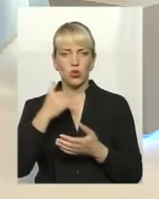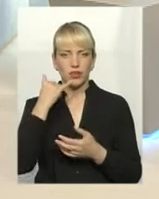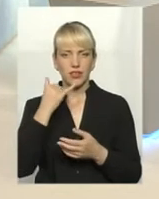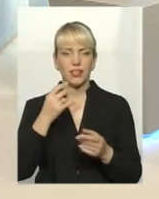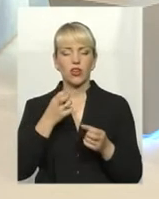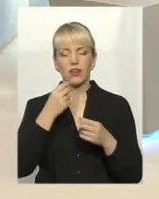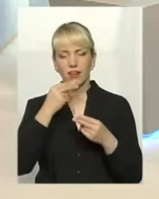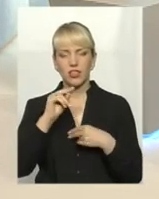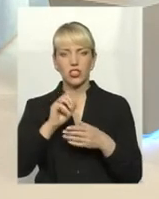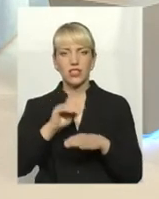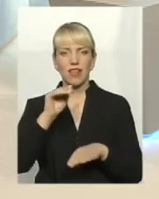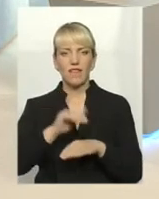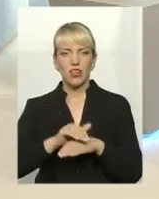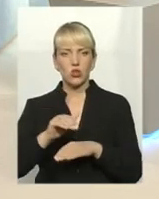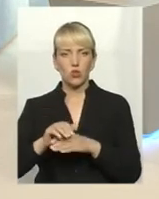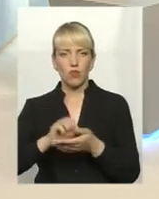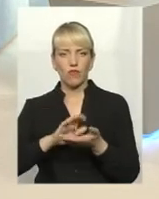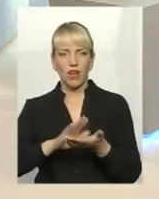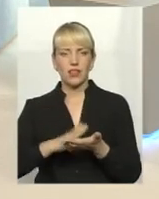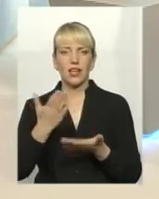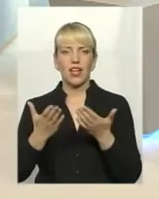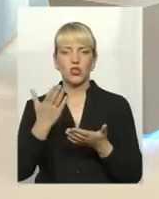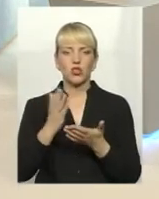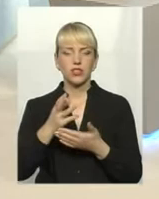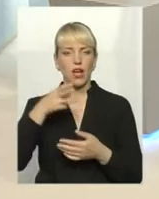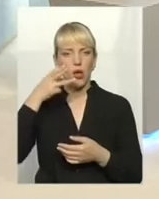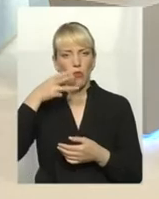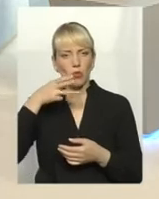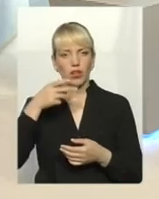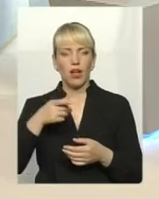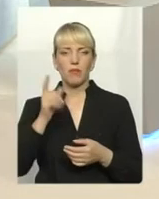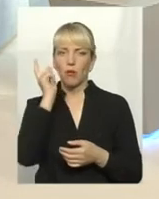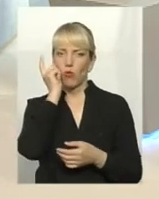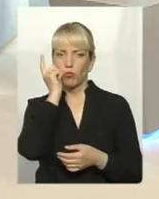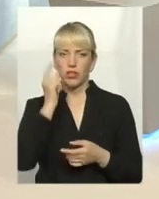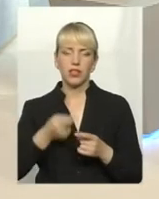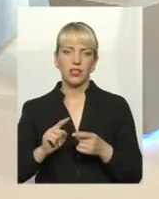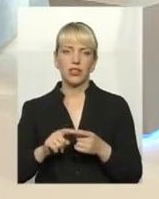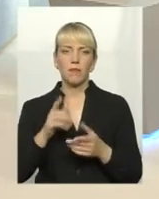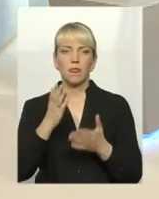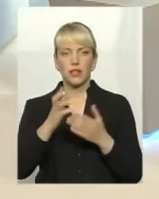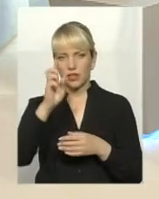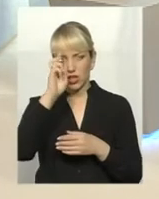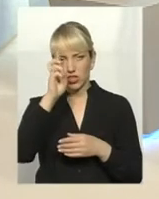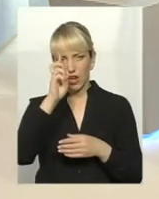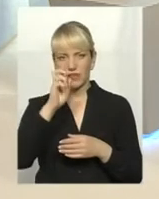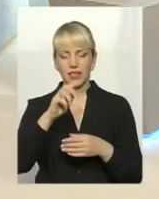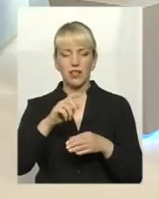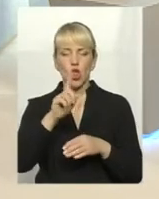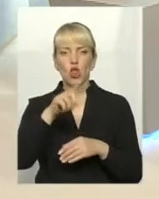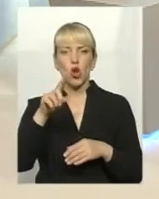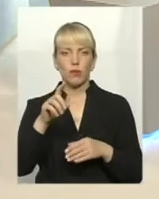зафіксувати, якщо є така можливість, кожного є мобільний телефон з камерою, зафіксувати, якщо це автомобіль, в нього є державний номерний знак. Це вже